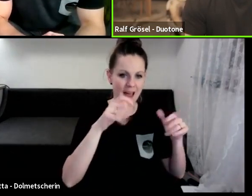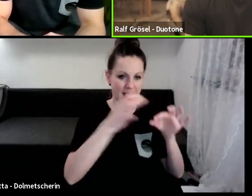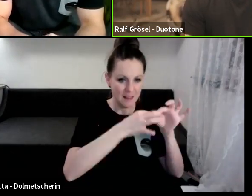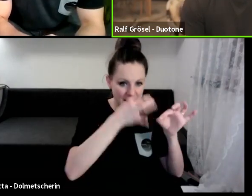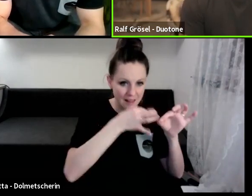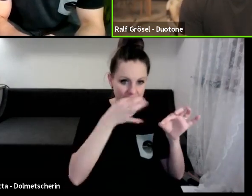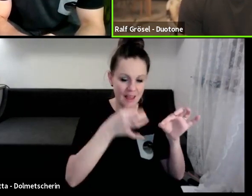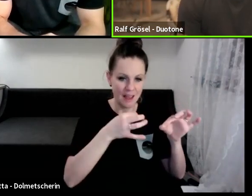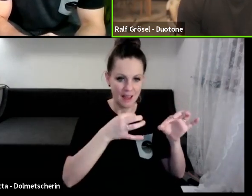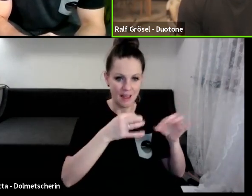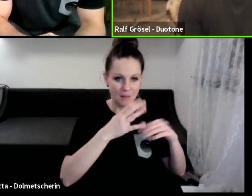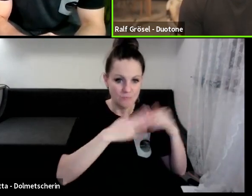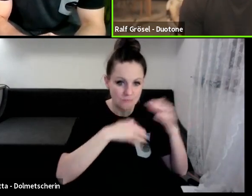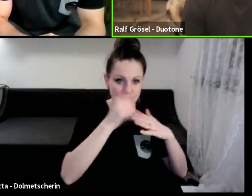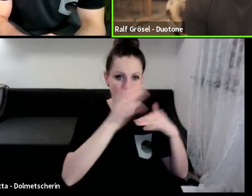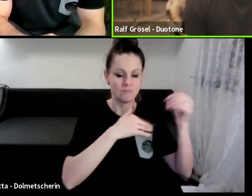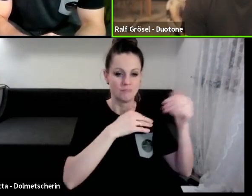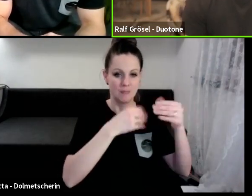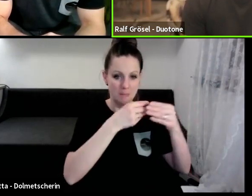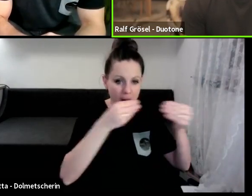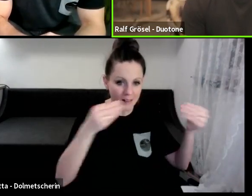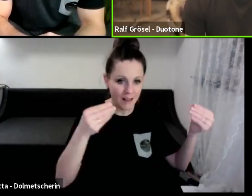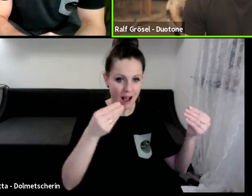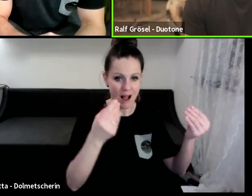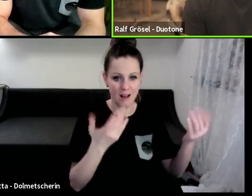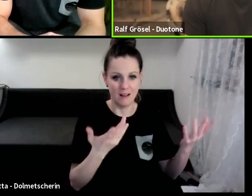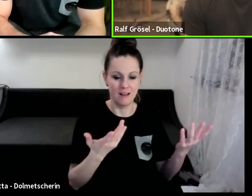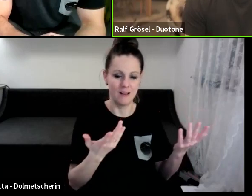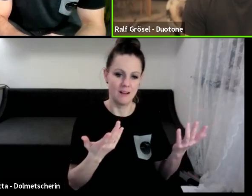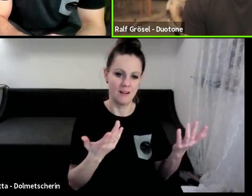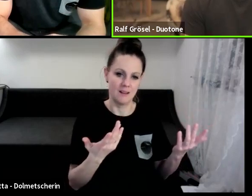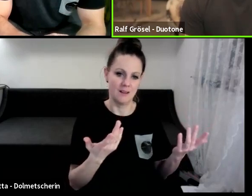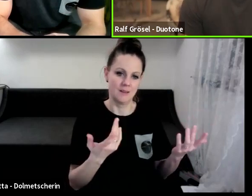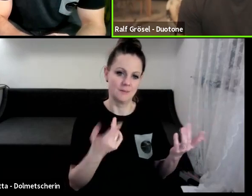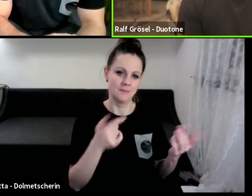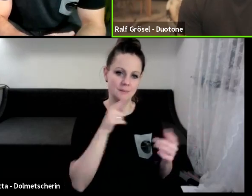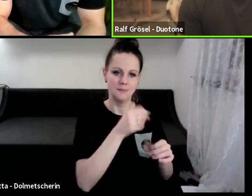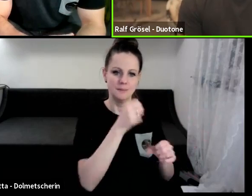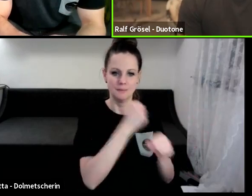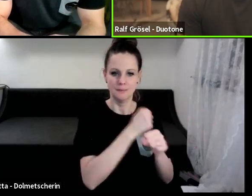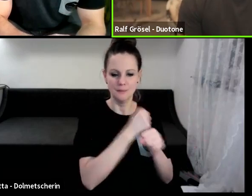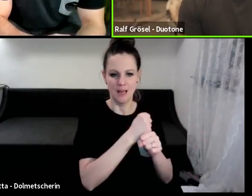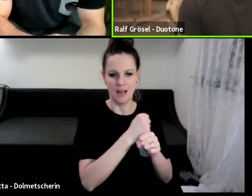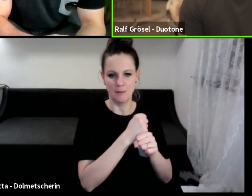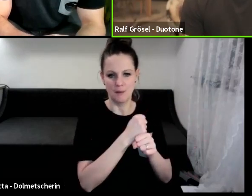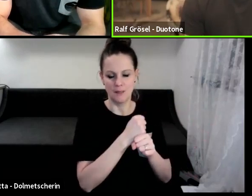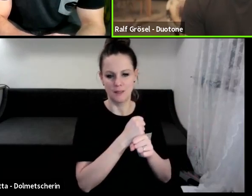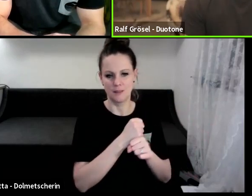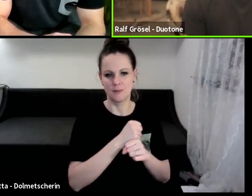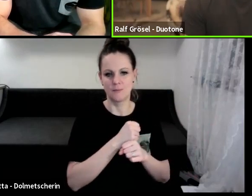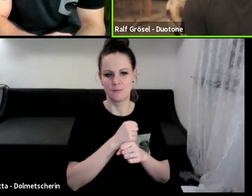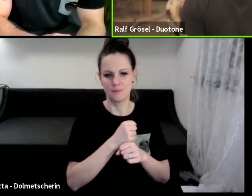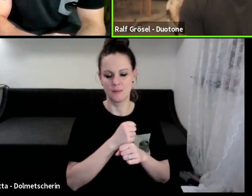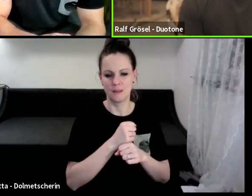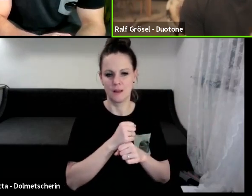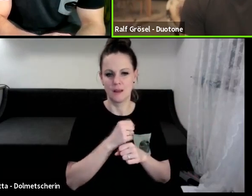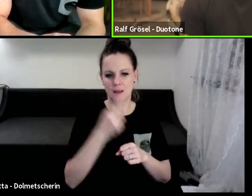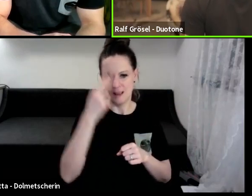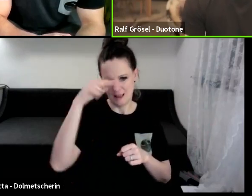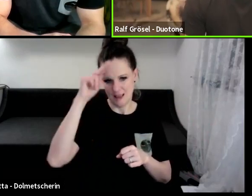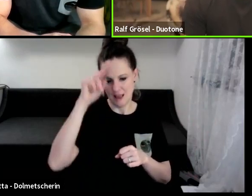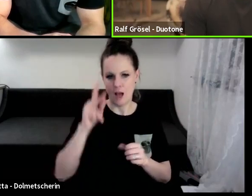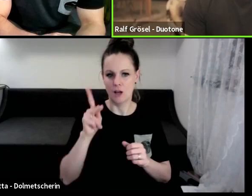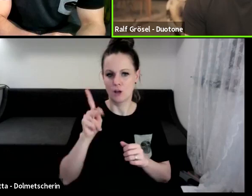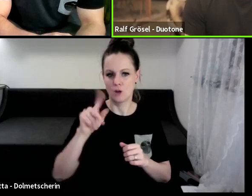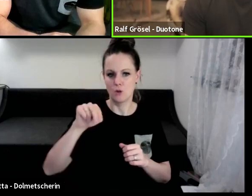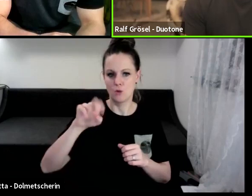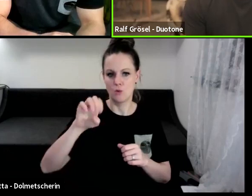ist, Materialitäten, das ist eigentlich eine Arbeit, die der Hannes Knolls, das ist der Produktionsleiter in Sri Lanka, und ich